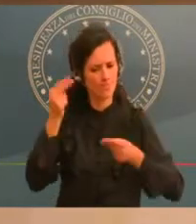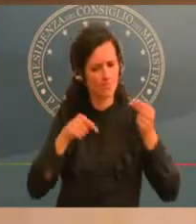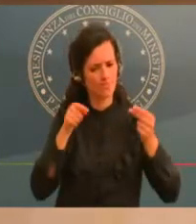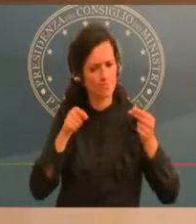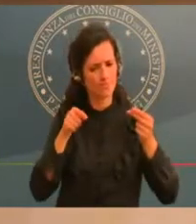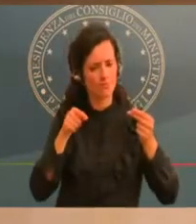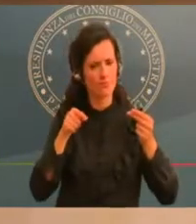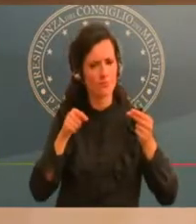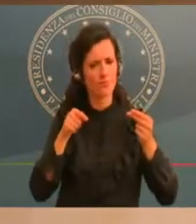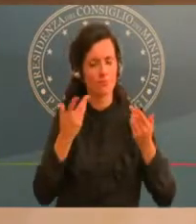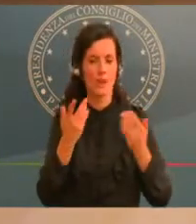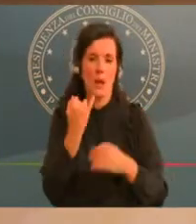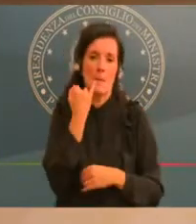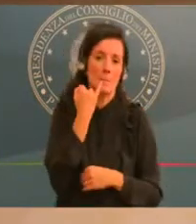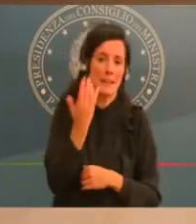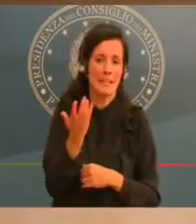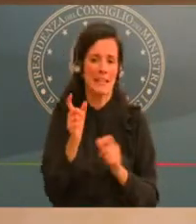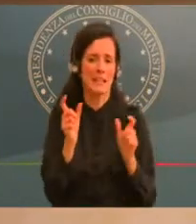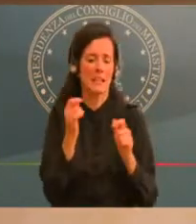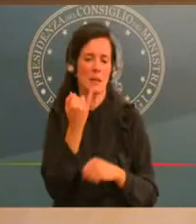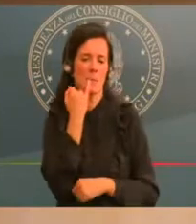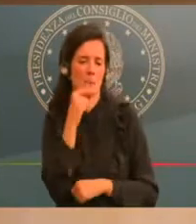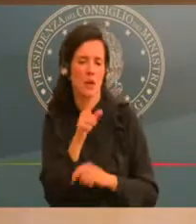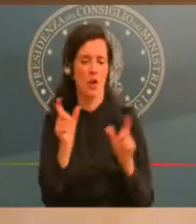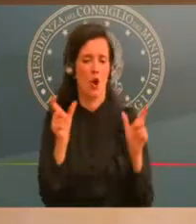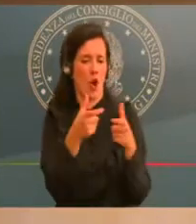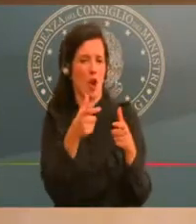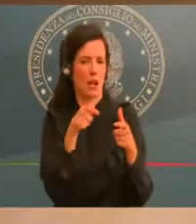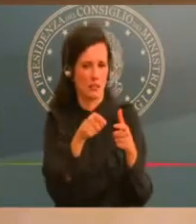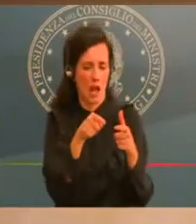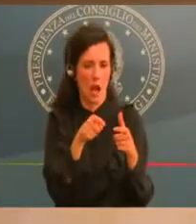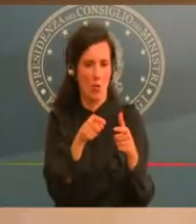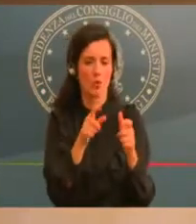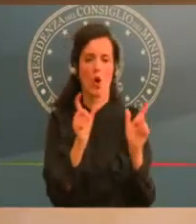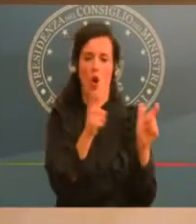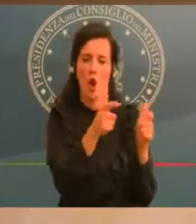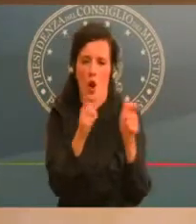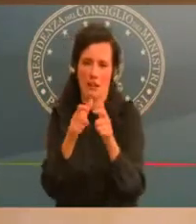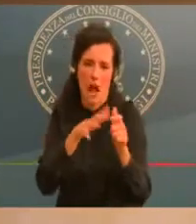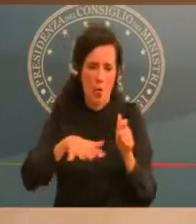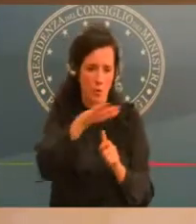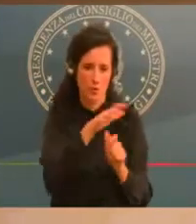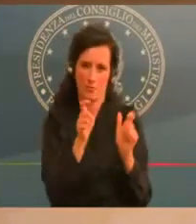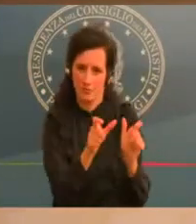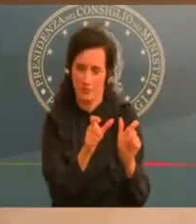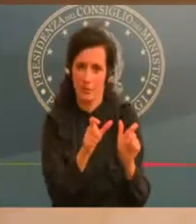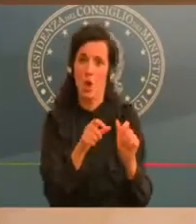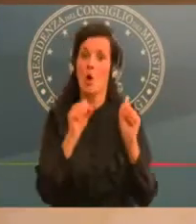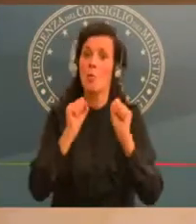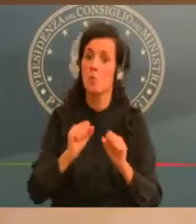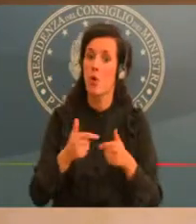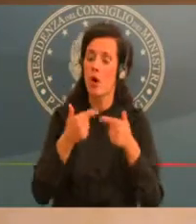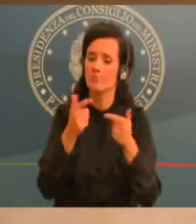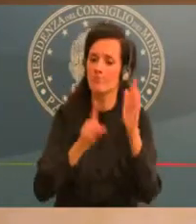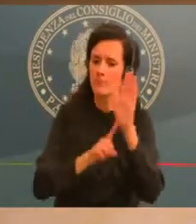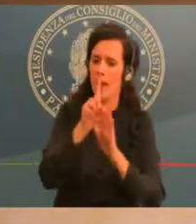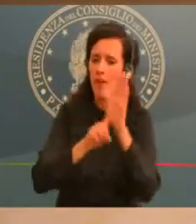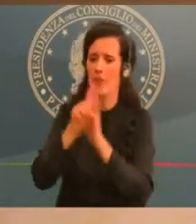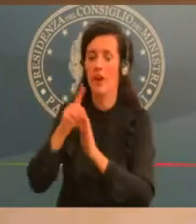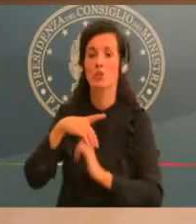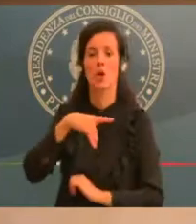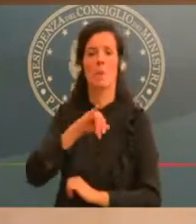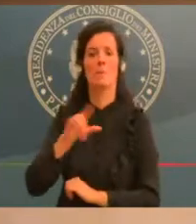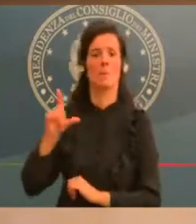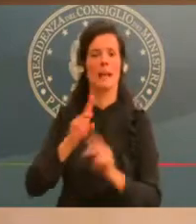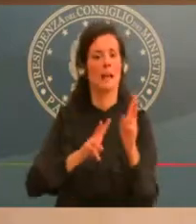avere effetti sul PIL nazionale. Siamo per ora almeno nove, un po' se avete già fatto i conti, visto che